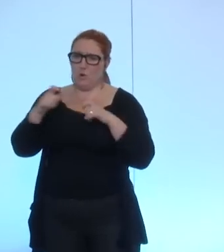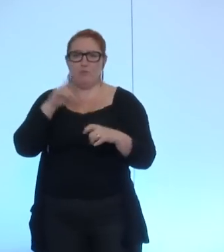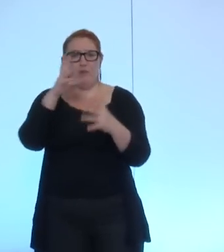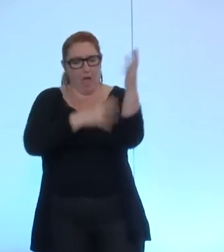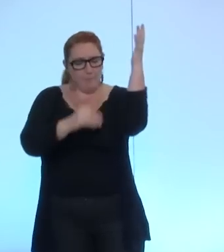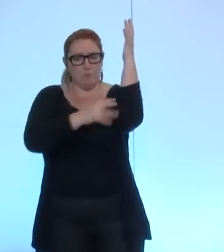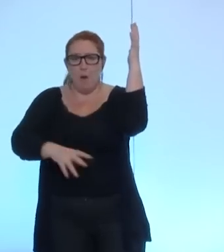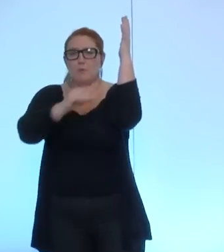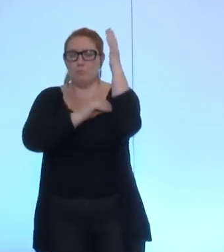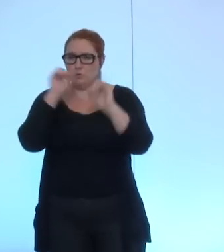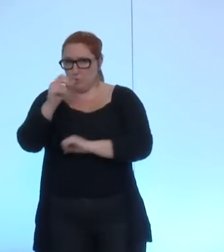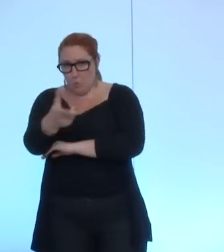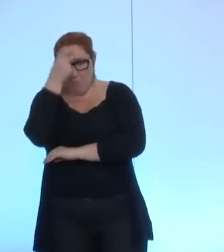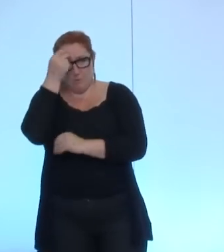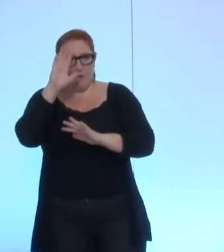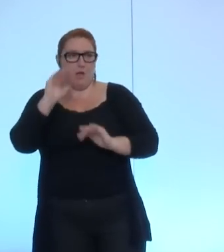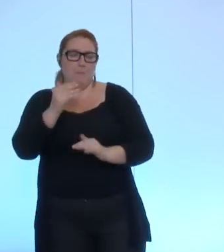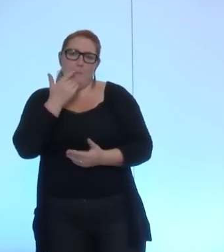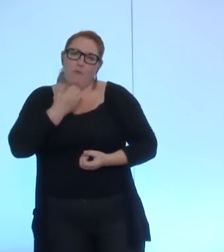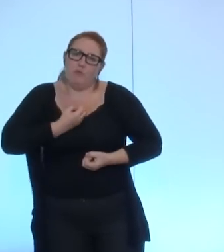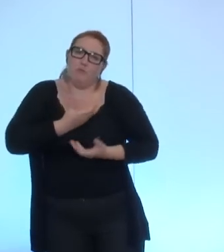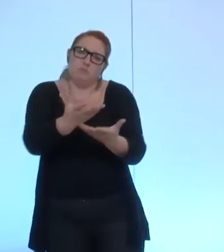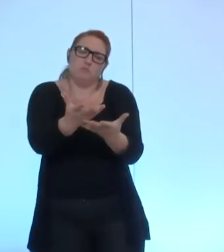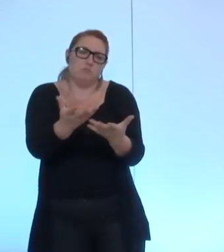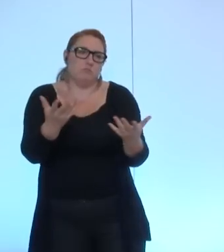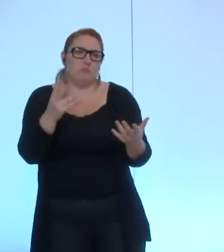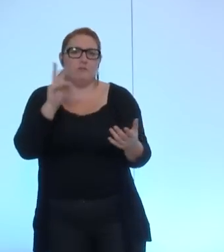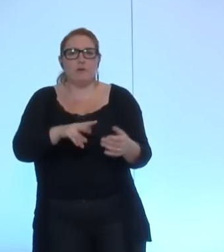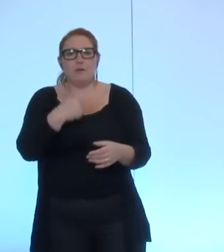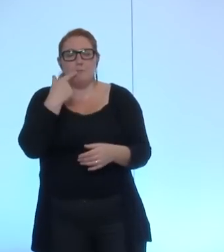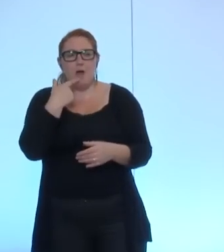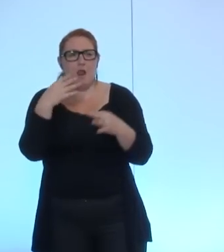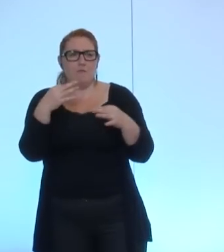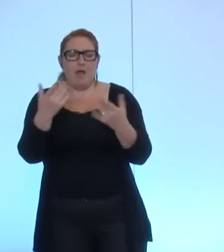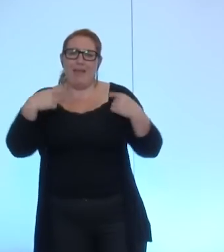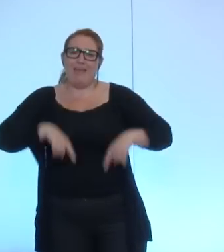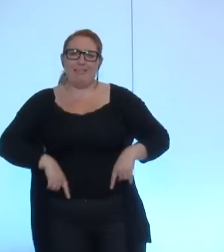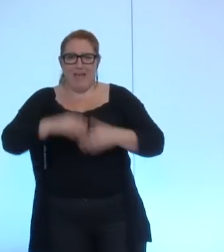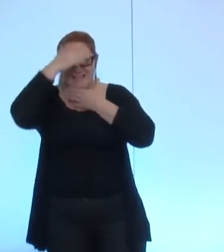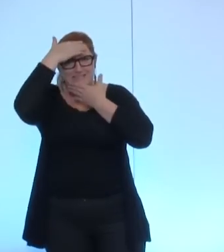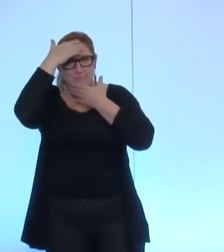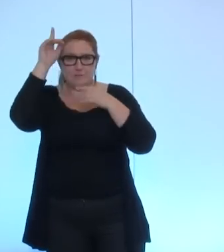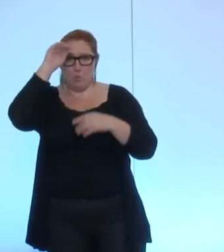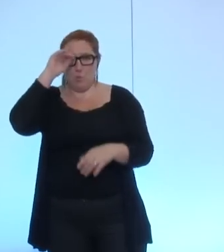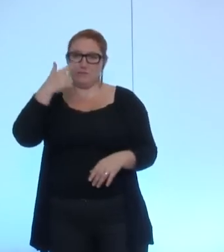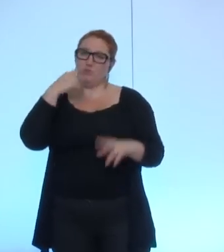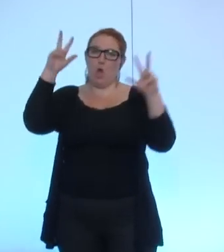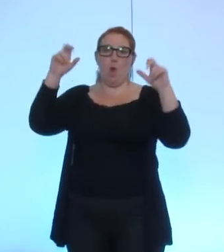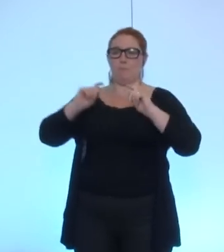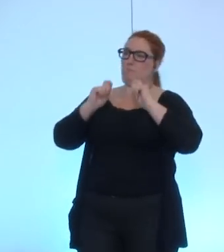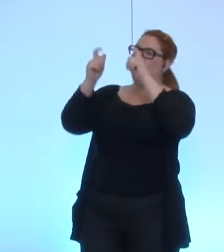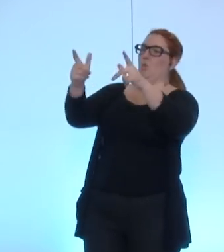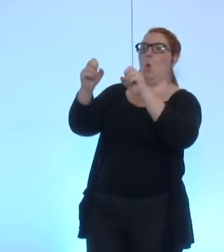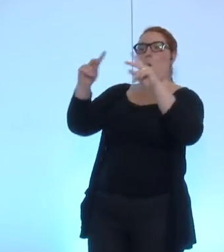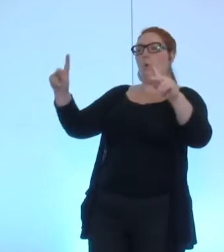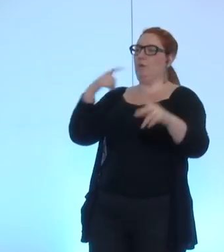amendements mais moi je vous ferais quand même une suggestion c'est qu'on ne parle pas d'état islamiste parce que c'est déjà lui reconnaître un semblant